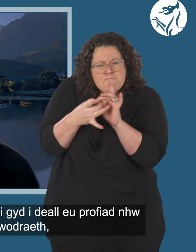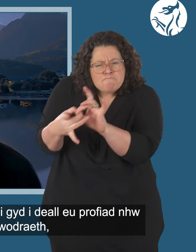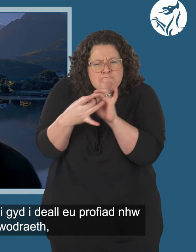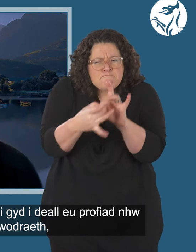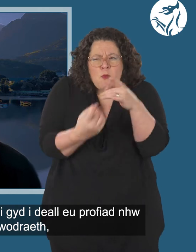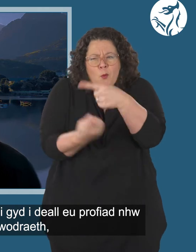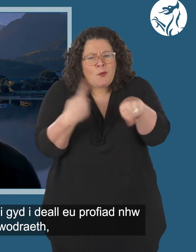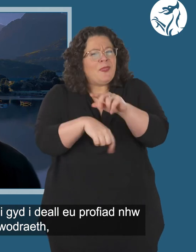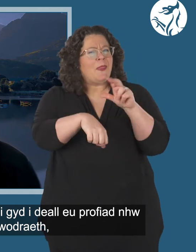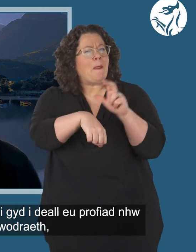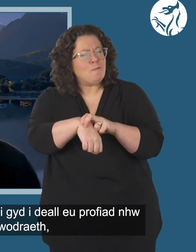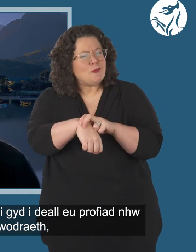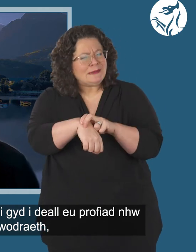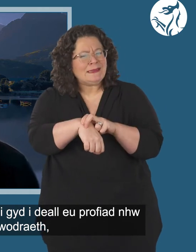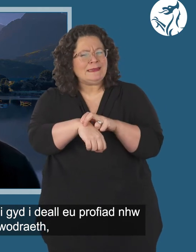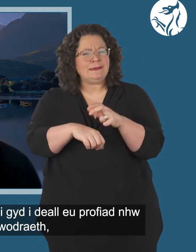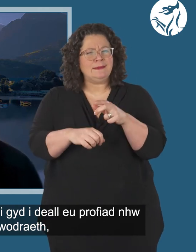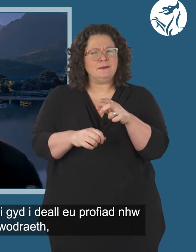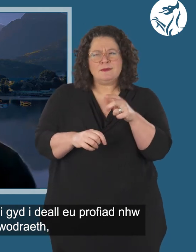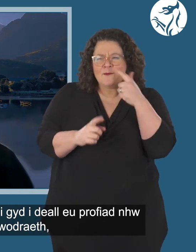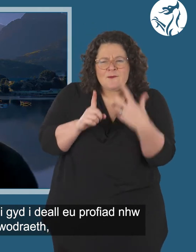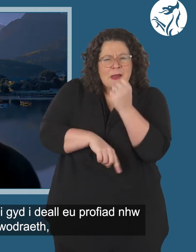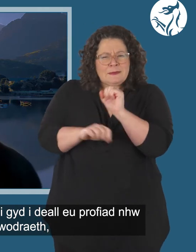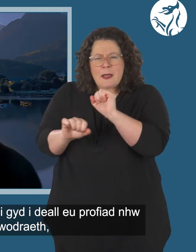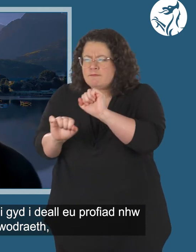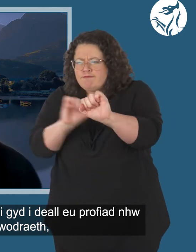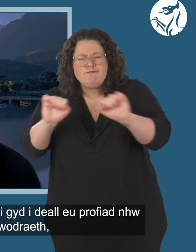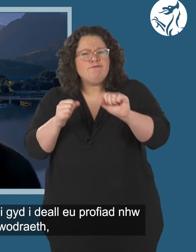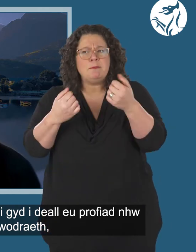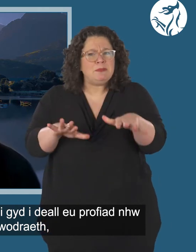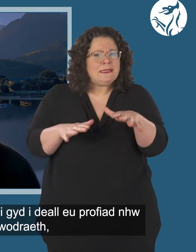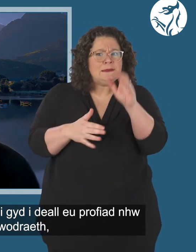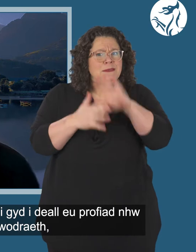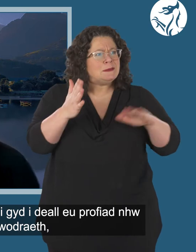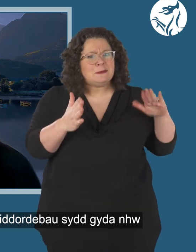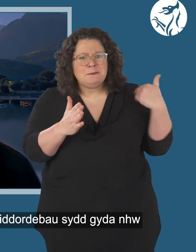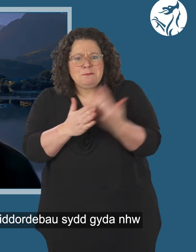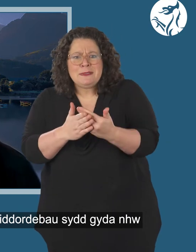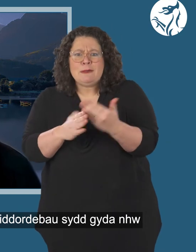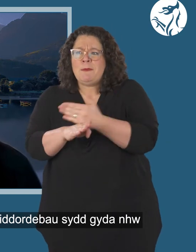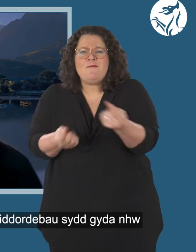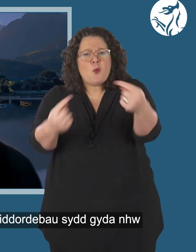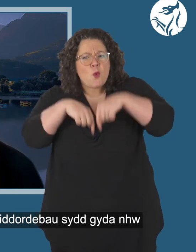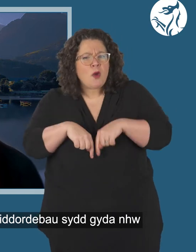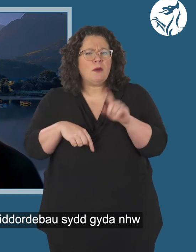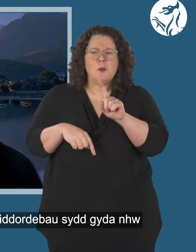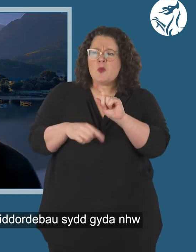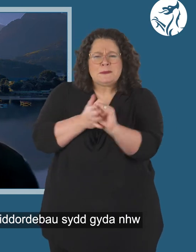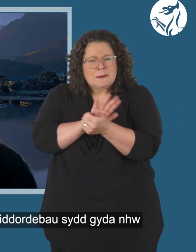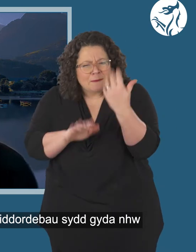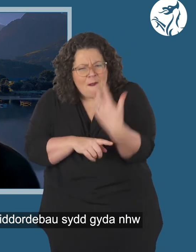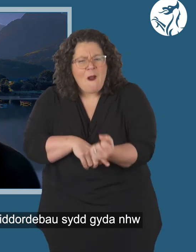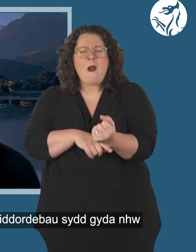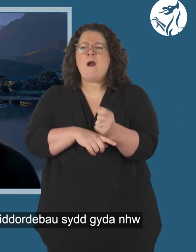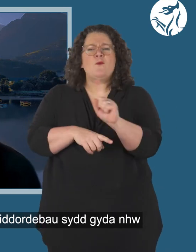gyda'r prentisiau i gyd, i deall ei profiad nhw cyn dod i fewn i'r llwodraeth, i deall pas sgiliau sy'n gyda nhw,